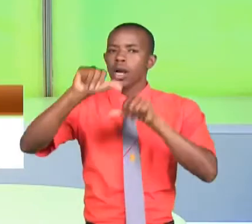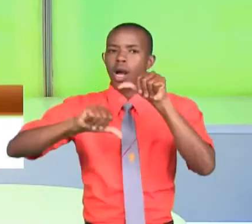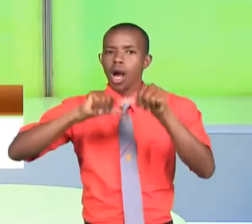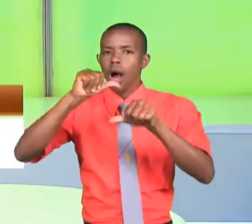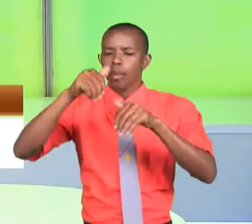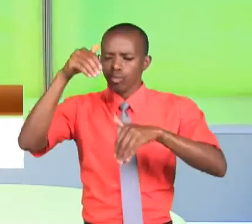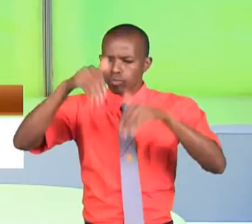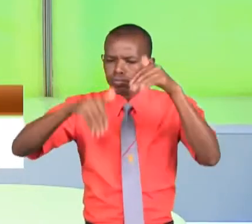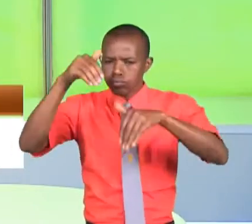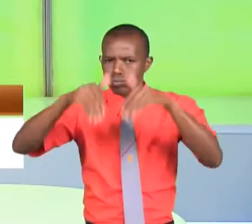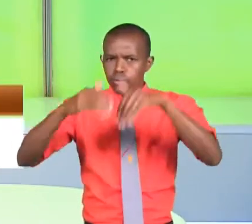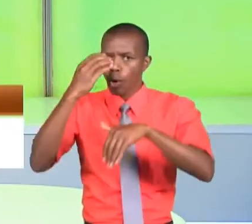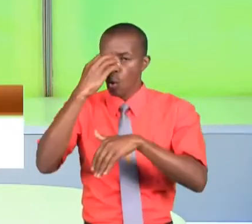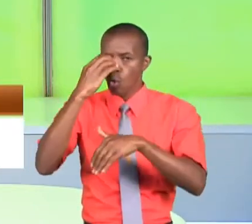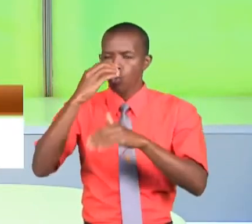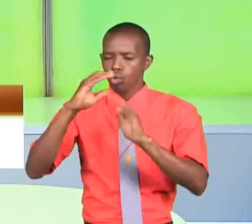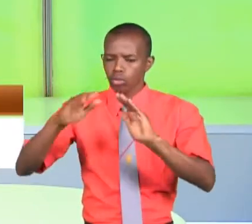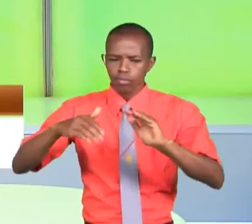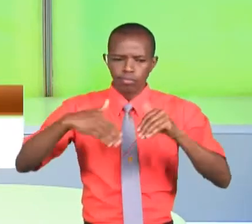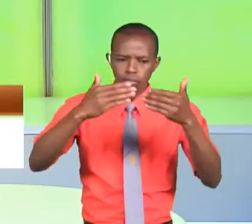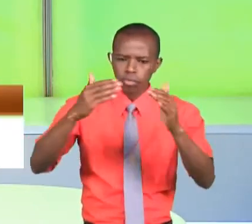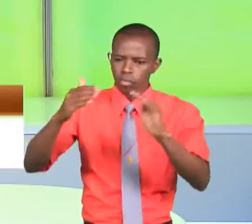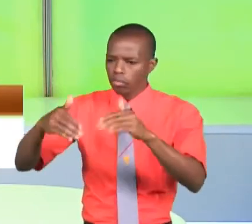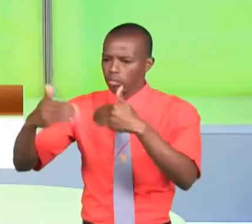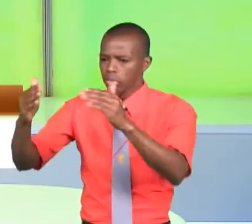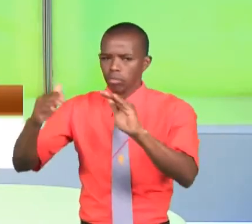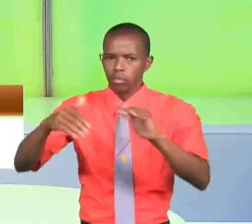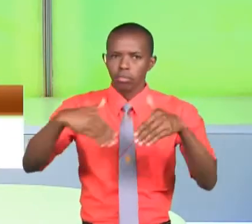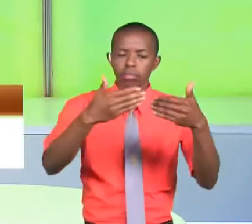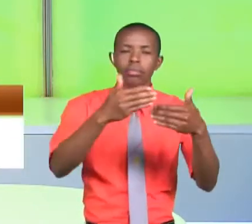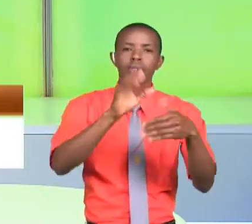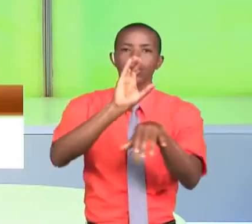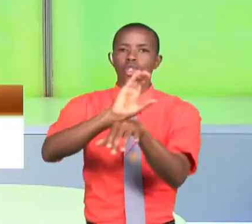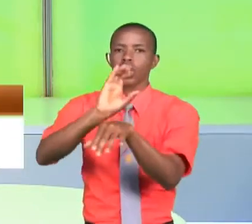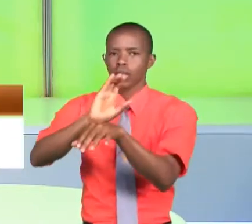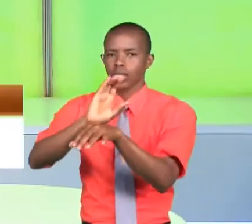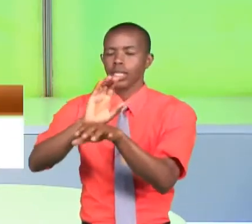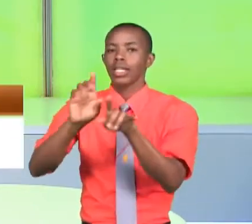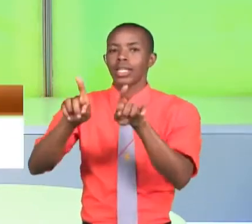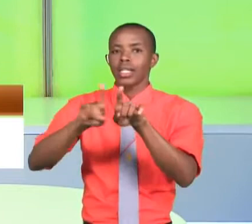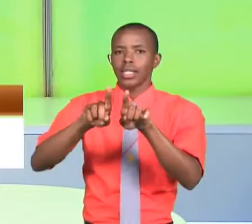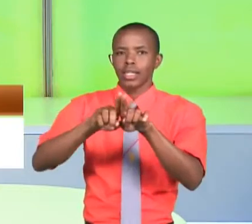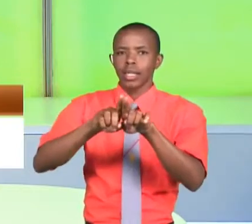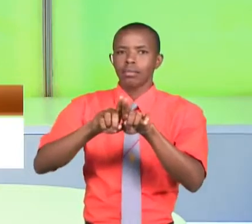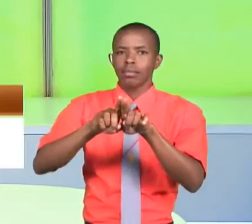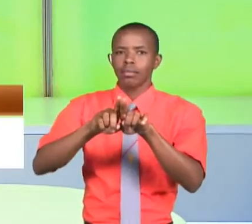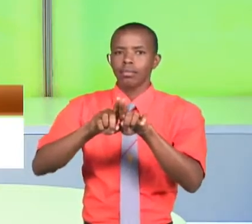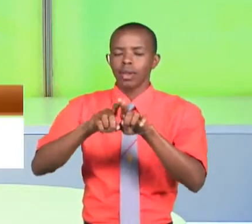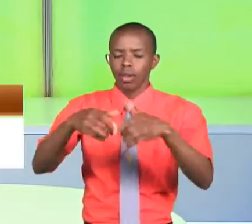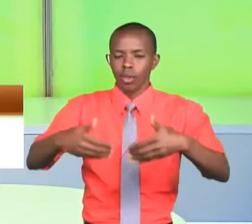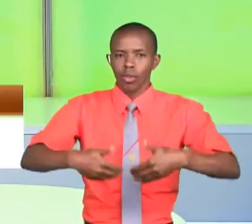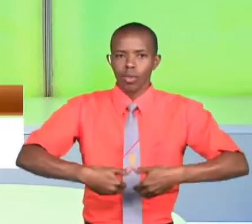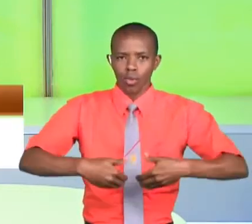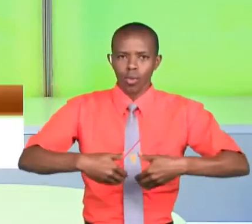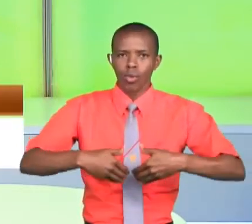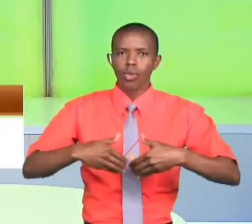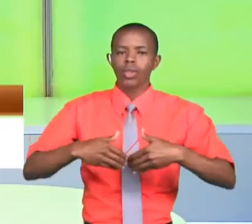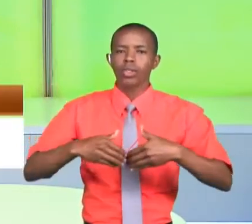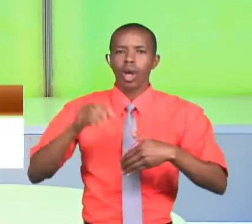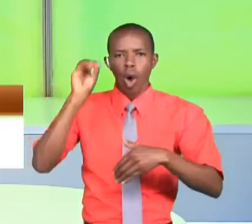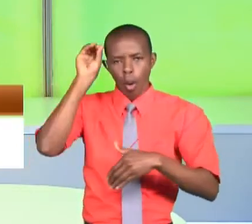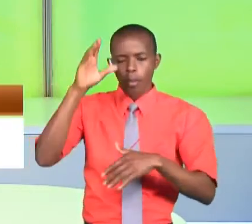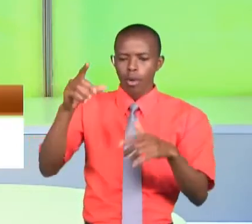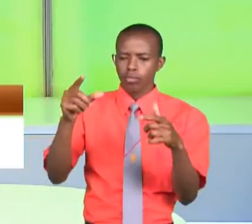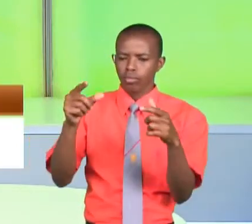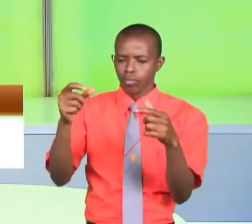michango ambayo naibu raisa William Ruto anatoa Kwa makanisa na kwa meongoni Mwavijana tuma mauni yako Kwenye